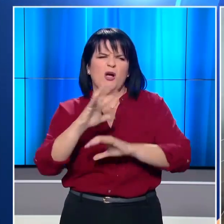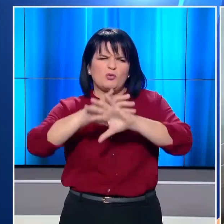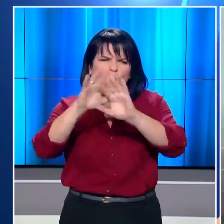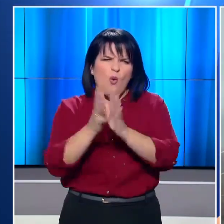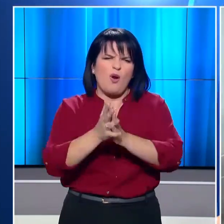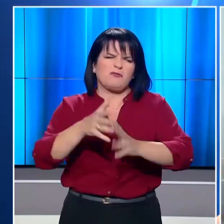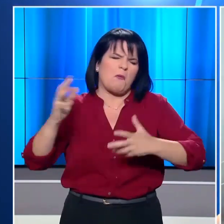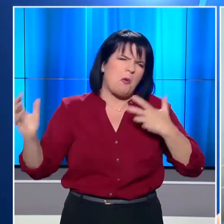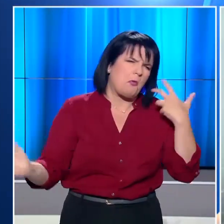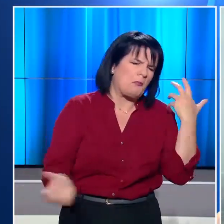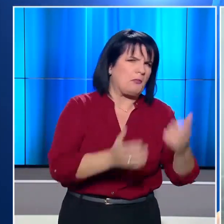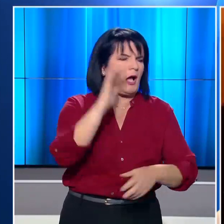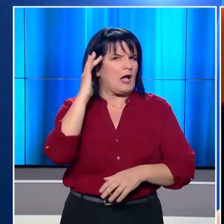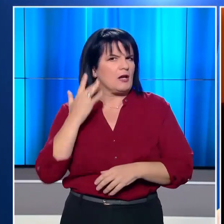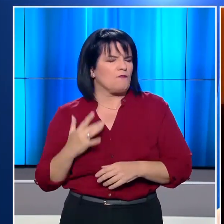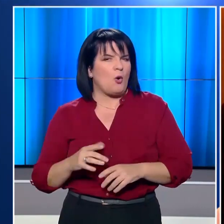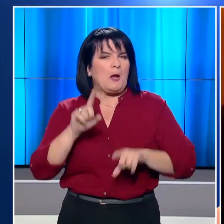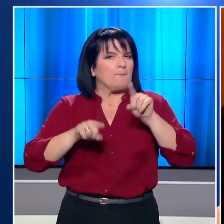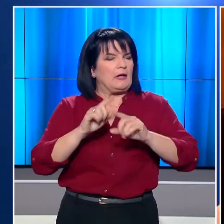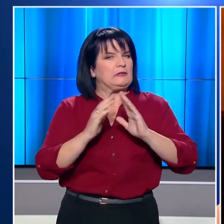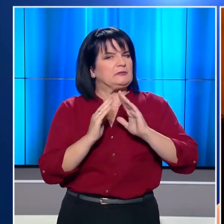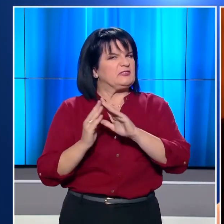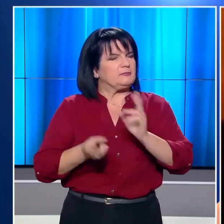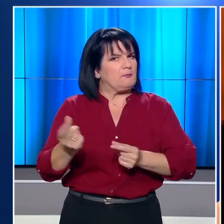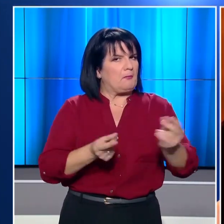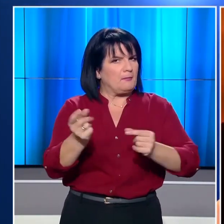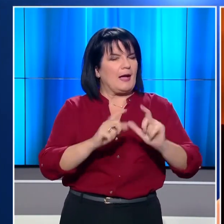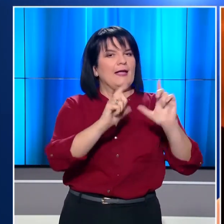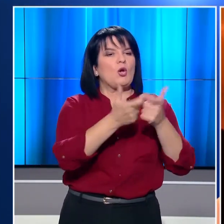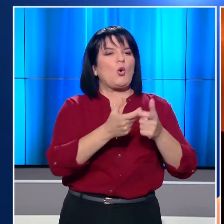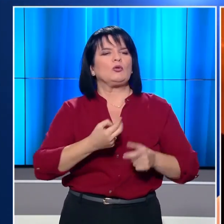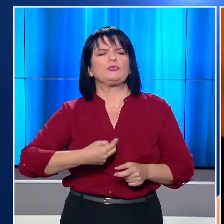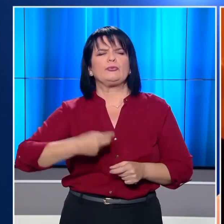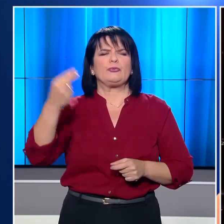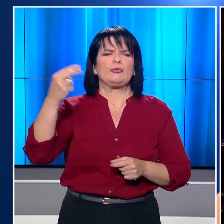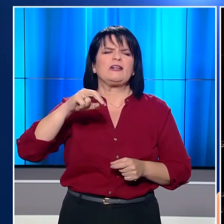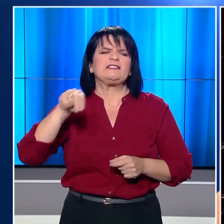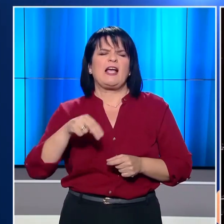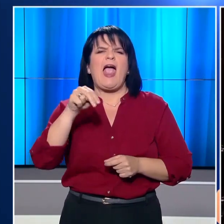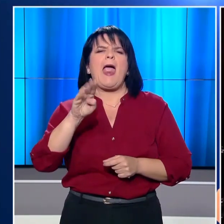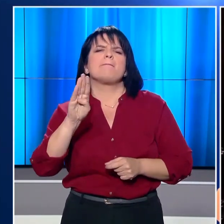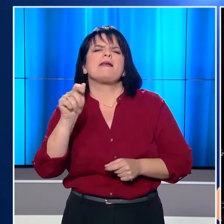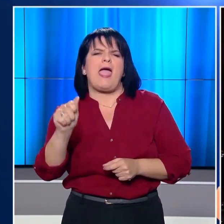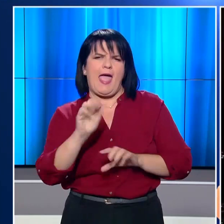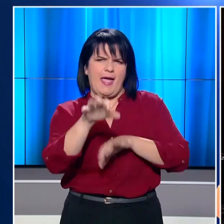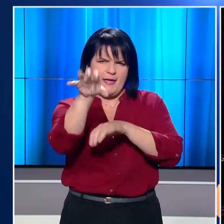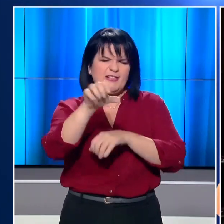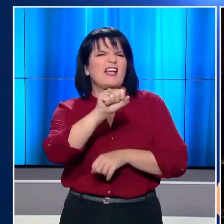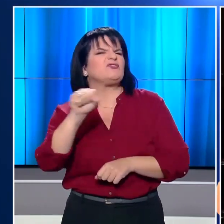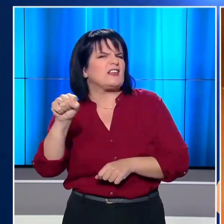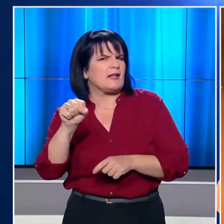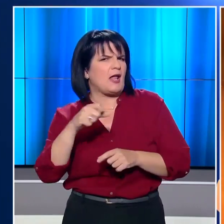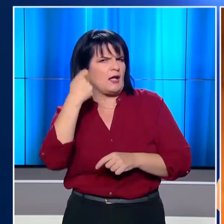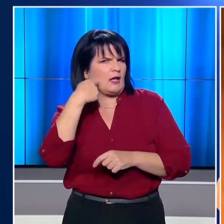φλεγόμενες περιοχές στην Καλιφόρνια. Μέσα σε αυτούς που αναγκάστηκαν να εγκαταλείψουν τις αιστείες τους ήταν η οικογένεια του Στάρτου NBA LeBron James αλλά και αυτή του Άρνοντ Βατζενέγγιρ